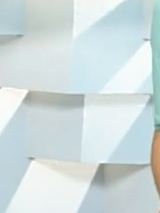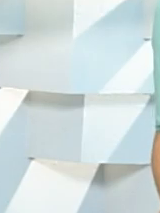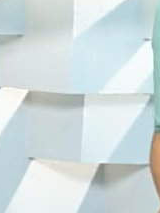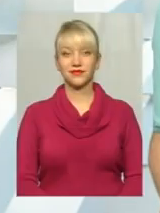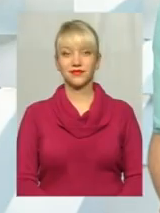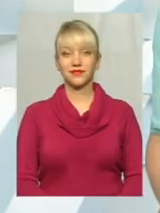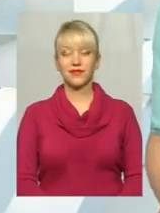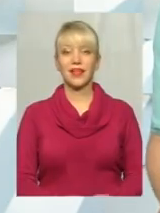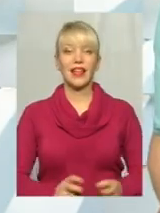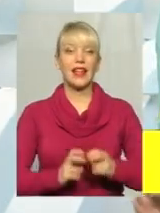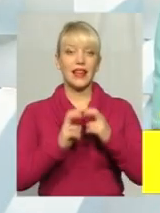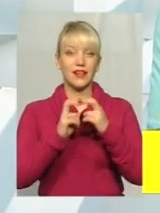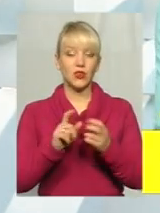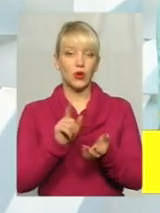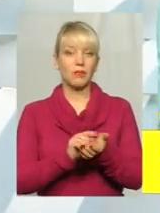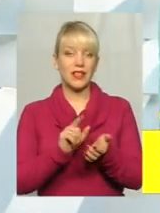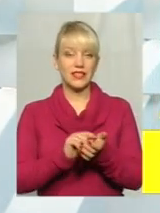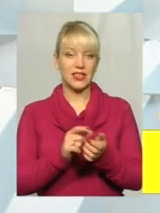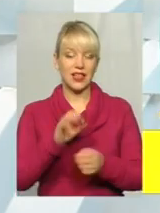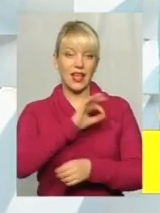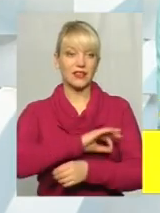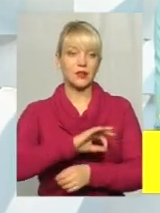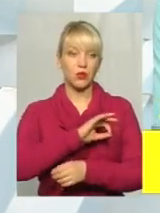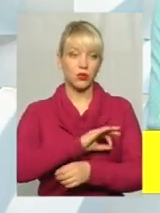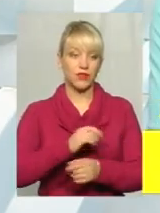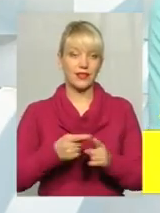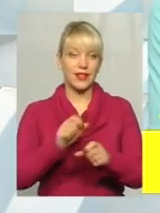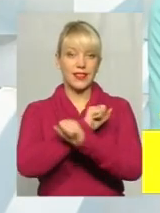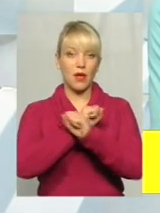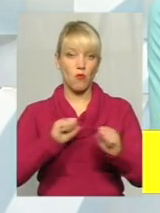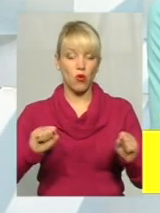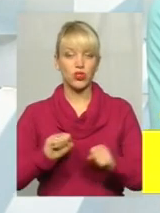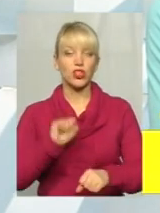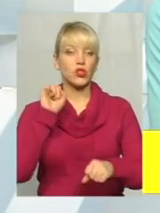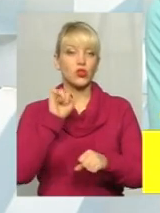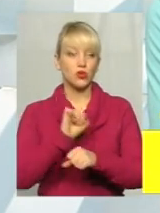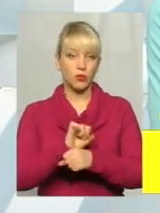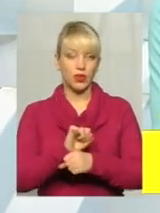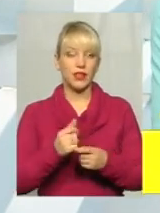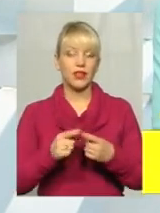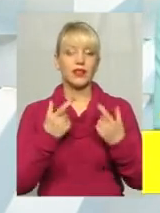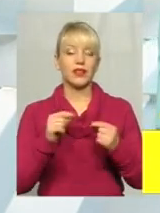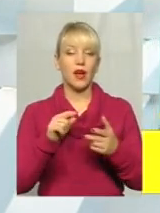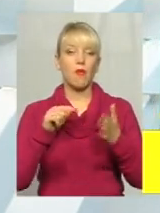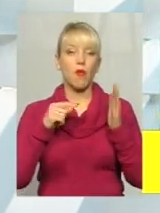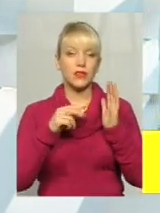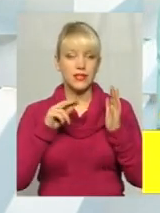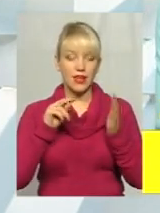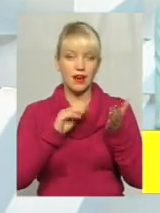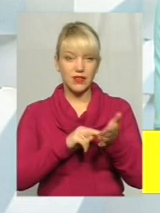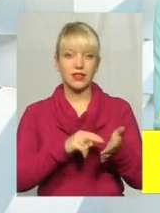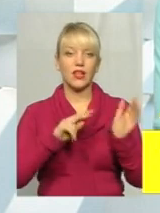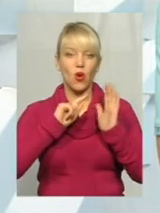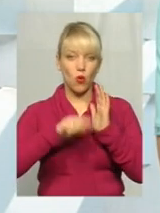Ліфти пенсіонери експлуатувати не можна зупинити. Де поставити кому в цьому виразі?